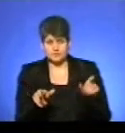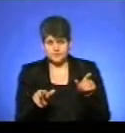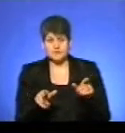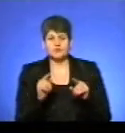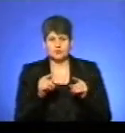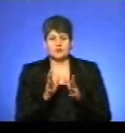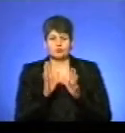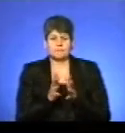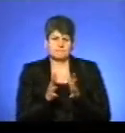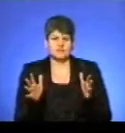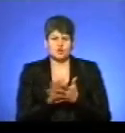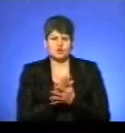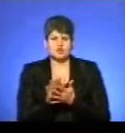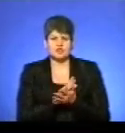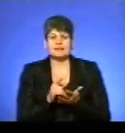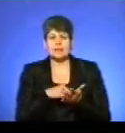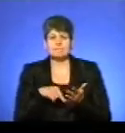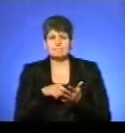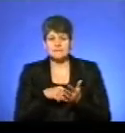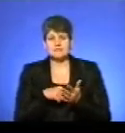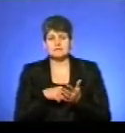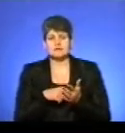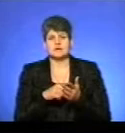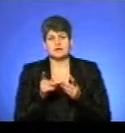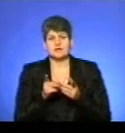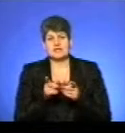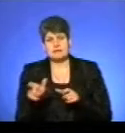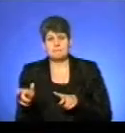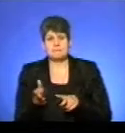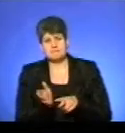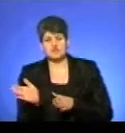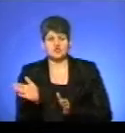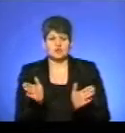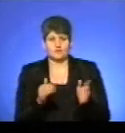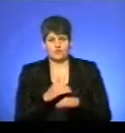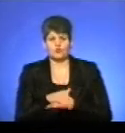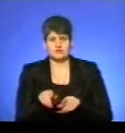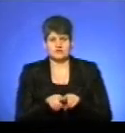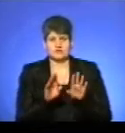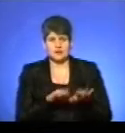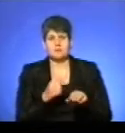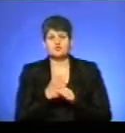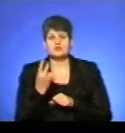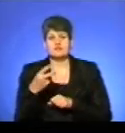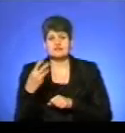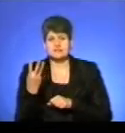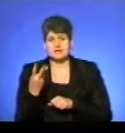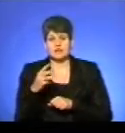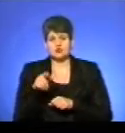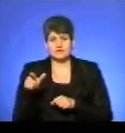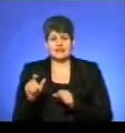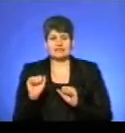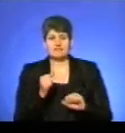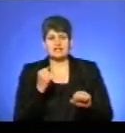я думаю, тоді будемо більше розчищати місто, якісь трохи будемо проходити бічні вулиці. Також працює 23 чоловіки двірників